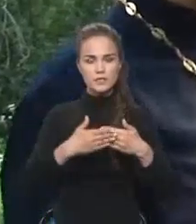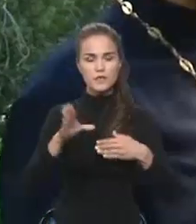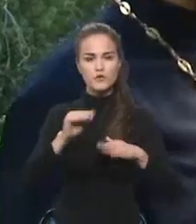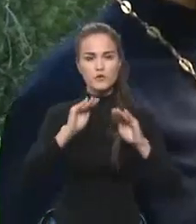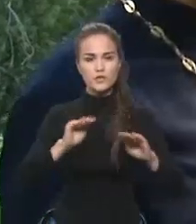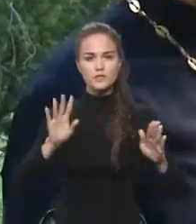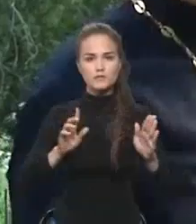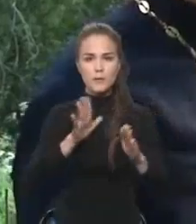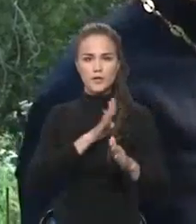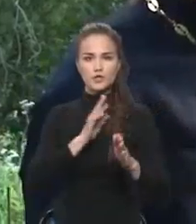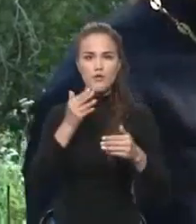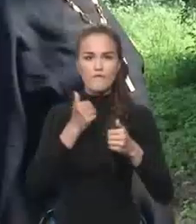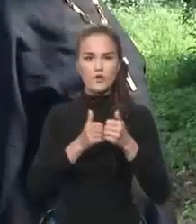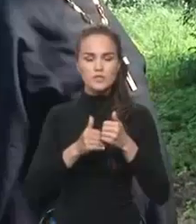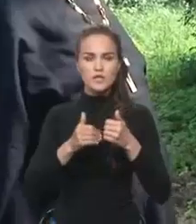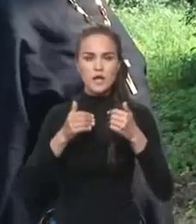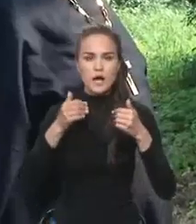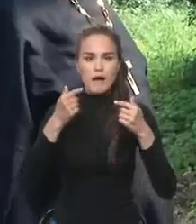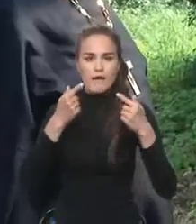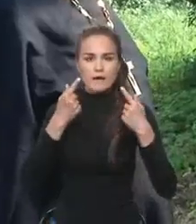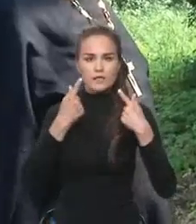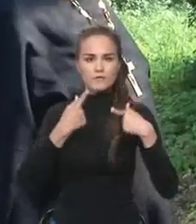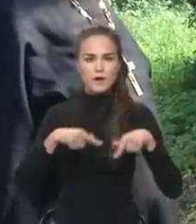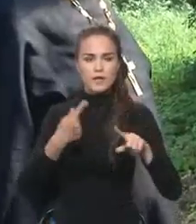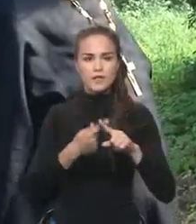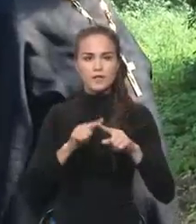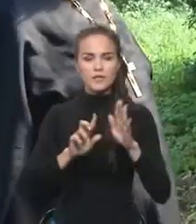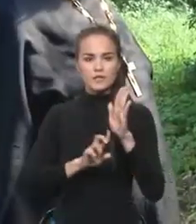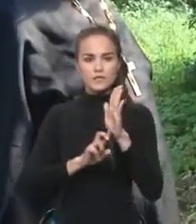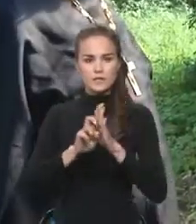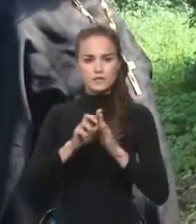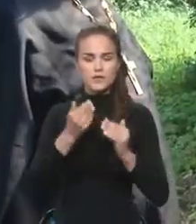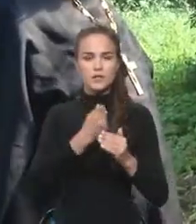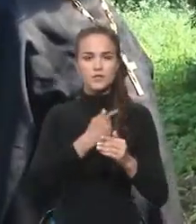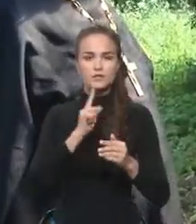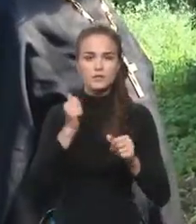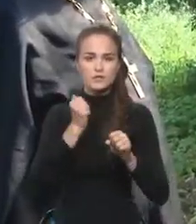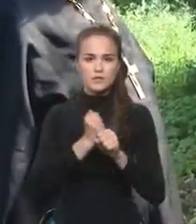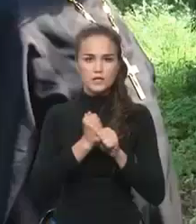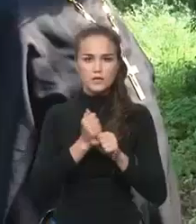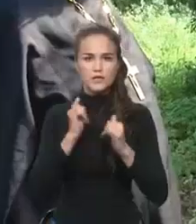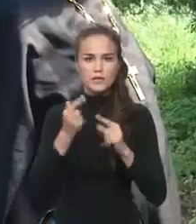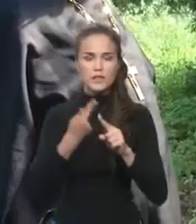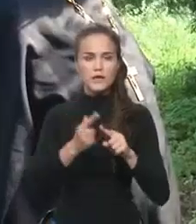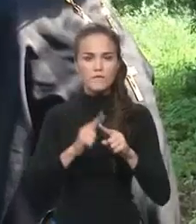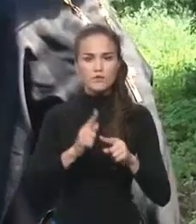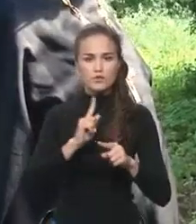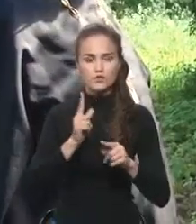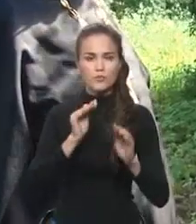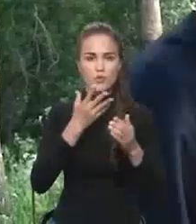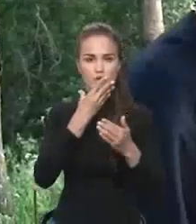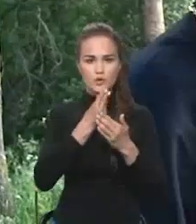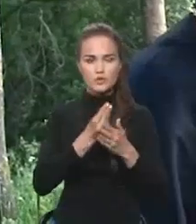прошло возле развалин этой церкви Конечно, хотелось как-то что-то сделать для того, чтобы эту красоту